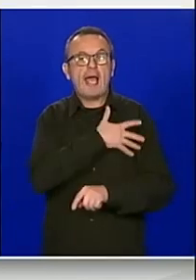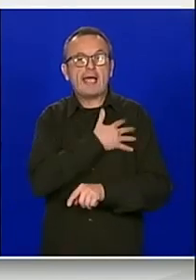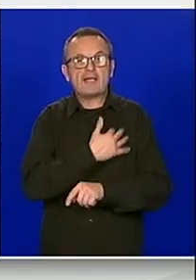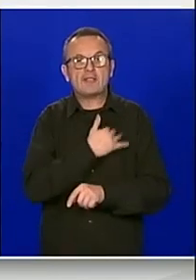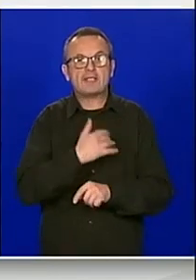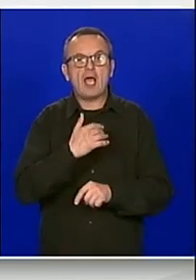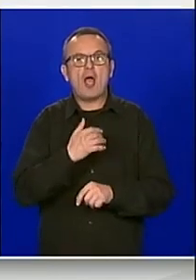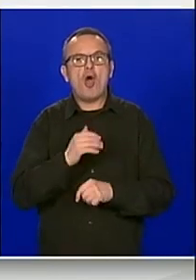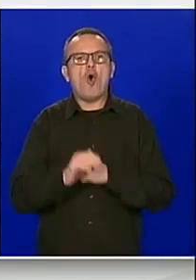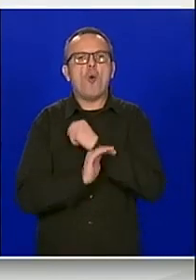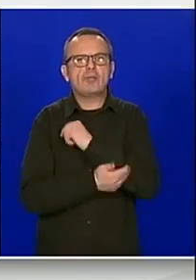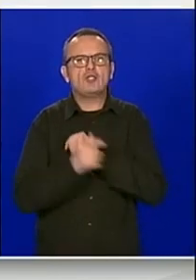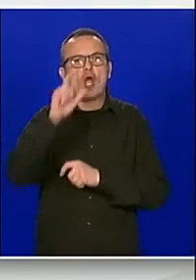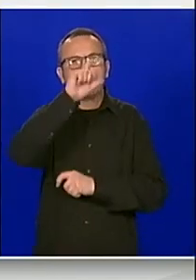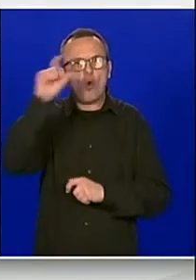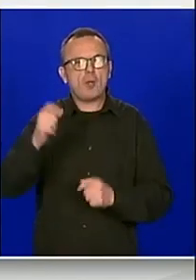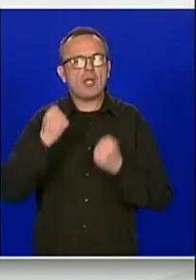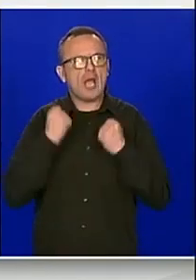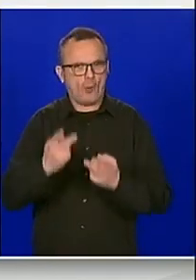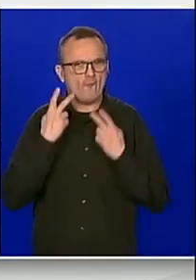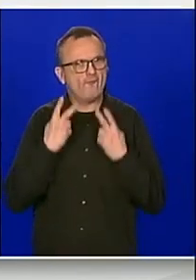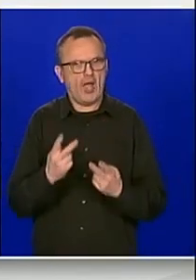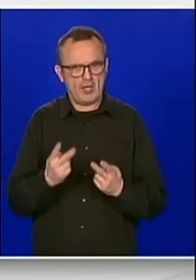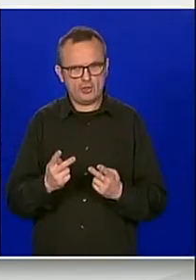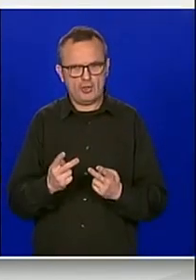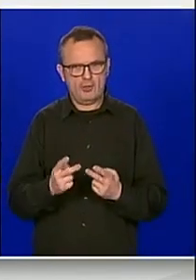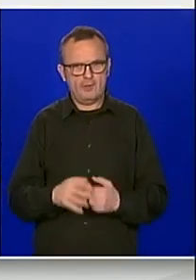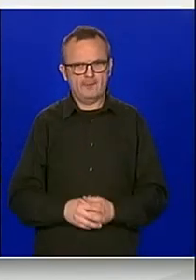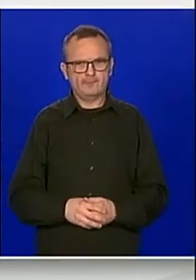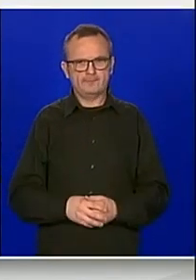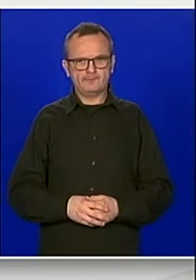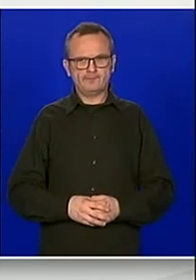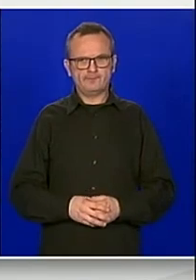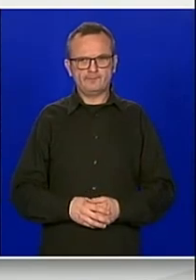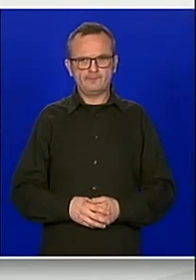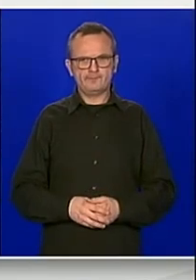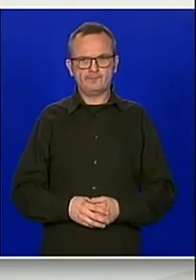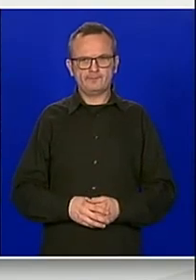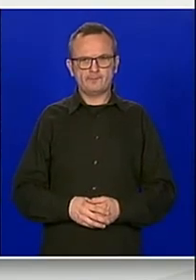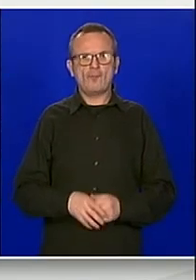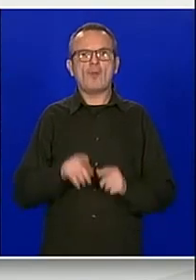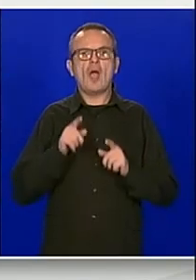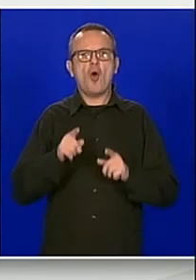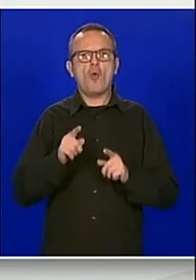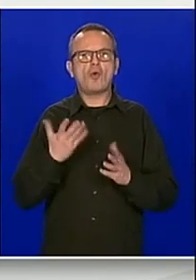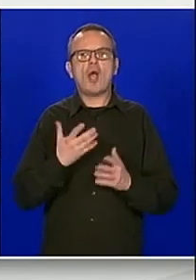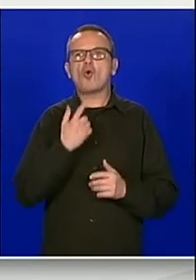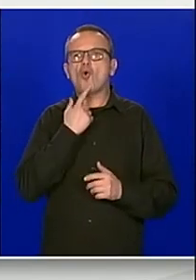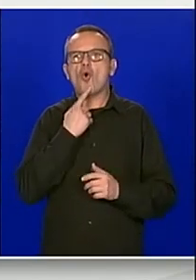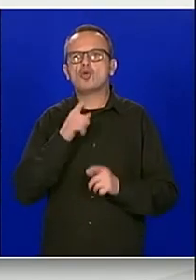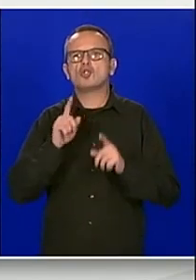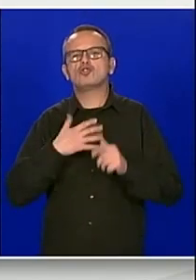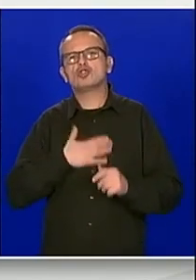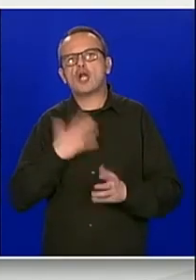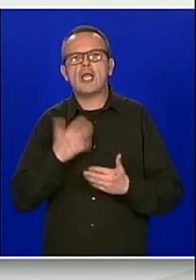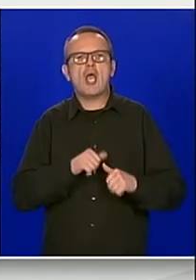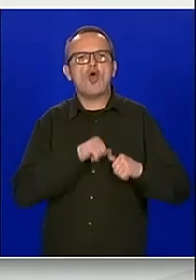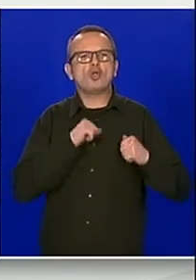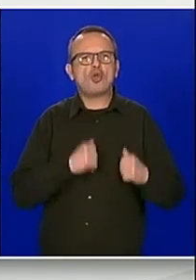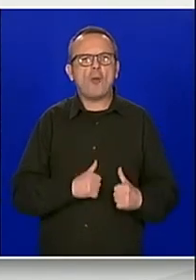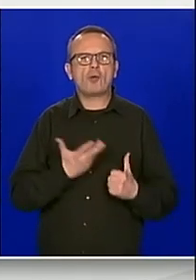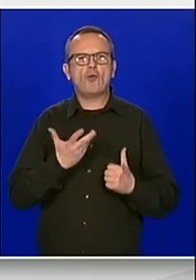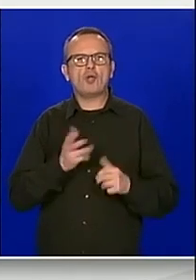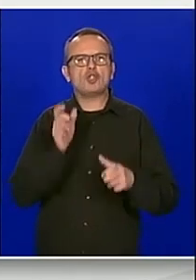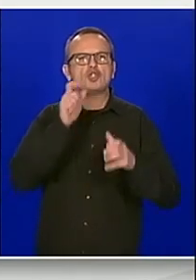prenesene, tako i zbog činjenice da je prijelaz na dobrovoljno članstvo opcija za koju je potrebno ispuniti preduvijete u